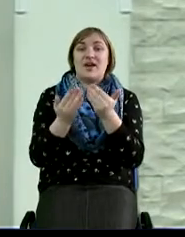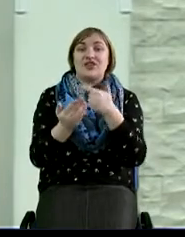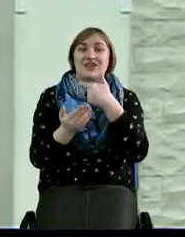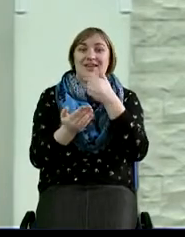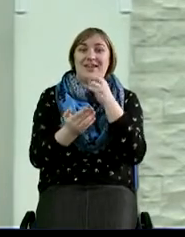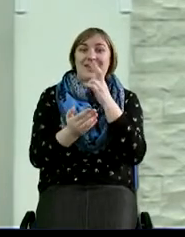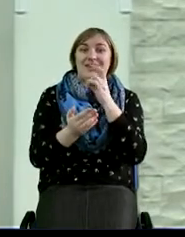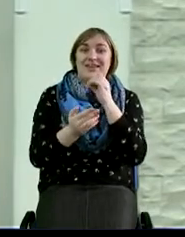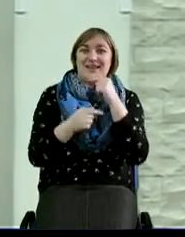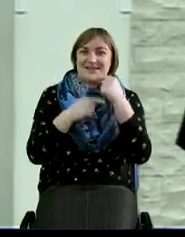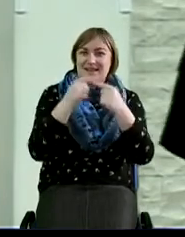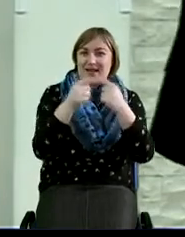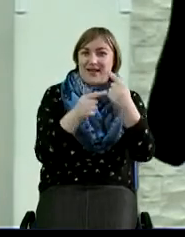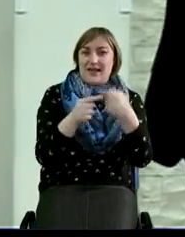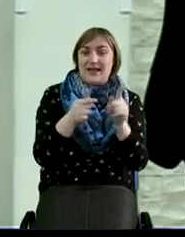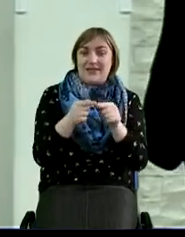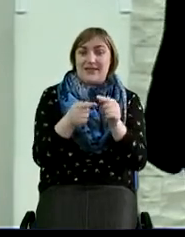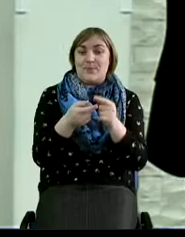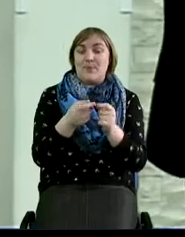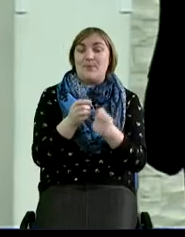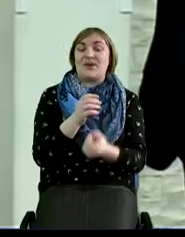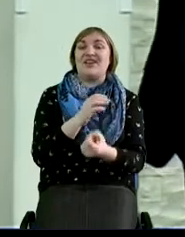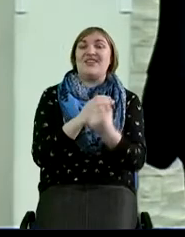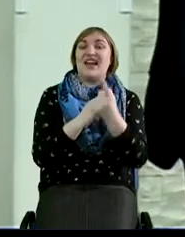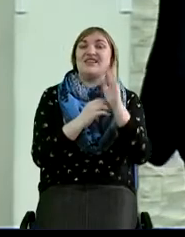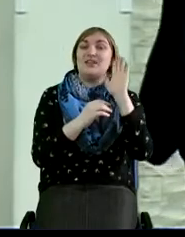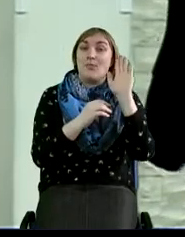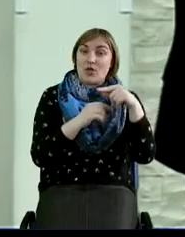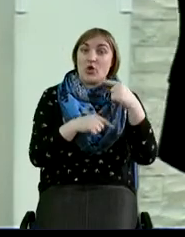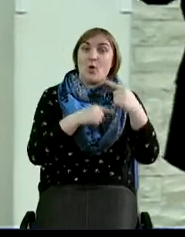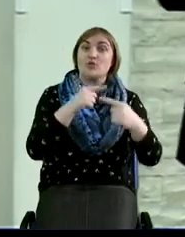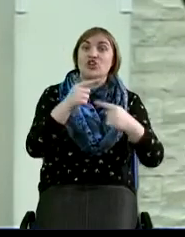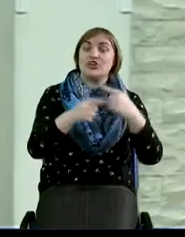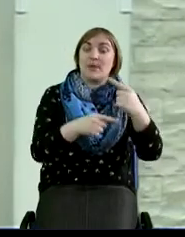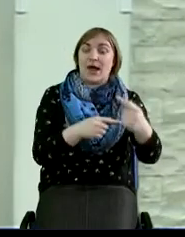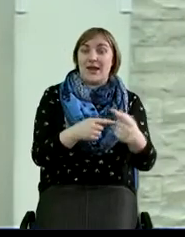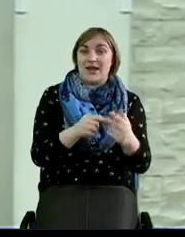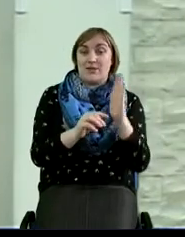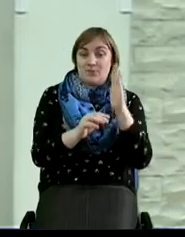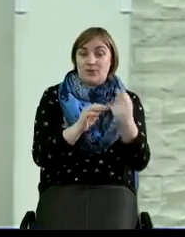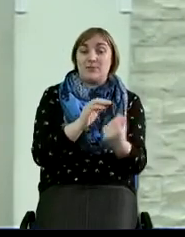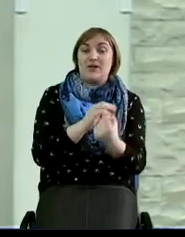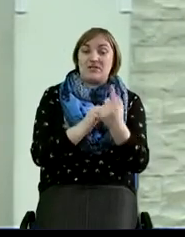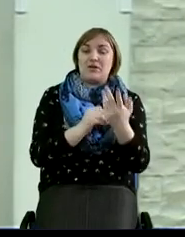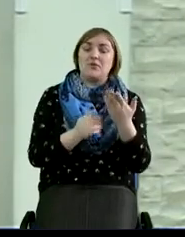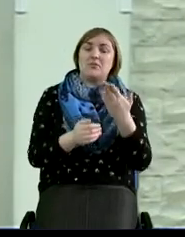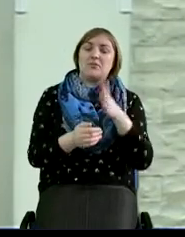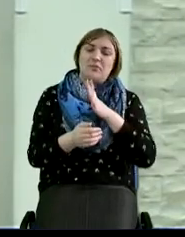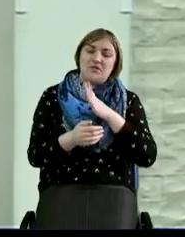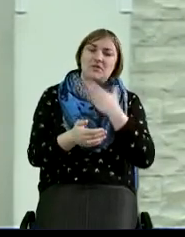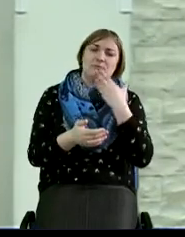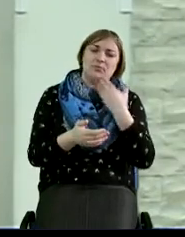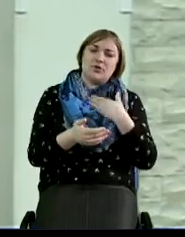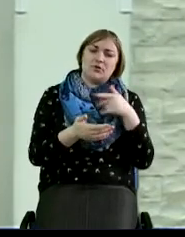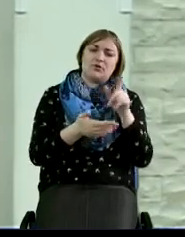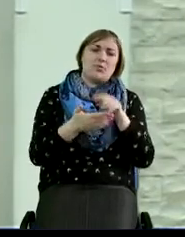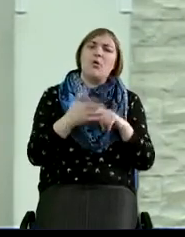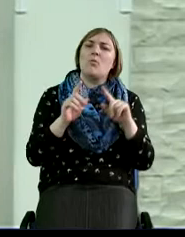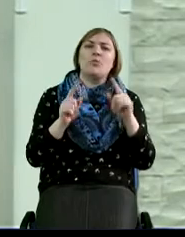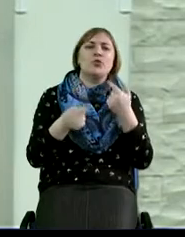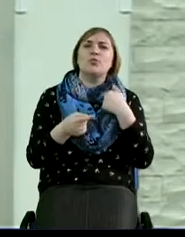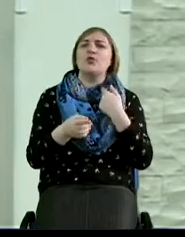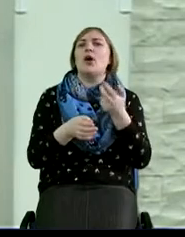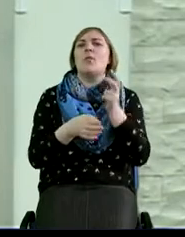что это проявляется еще потом через поколение, поколение, поколение. И иногда мы задаемся себе вопросом, почему вдруг я